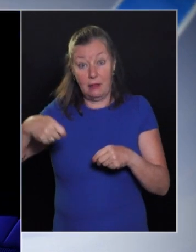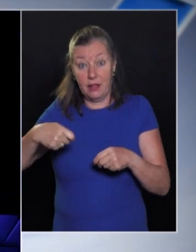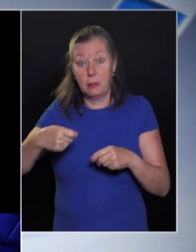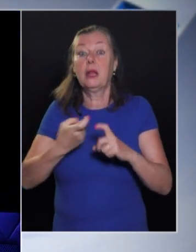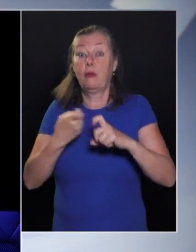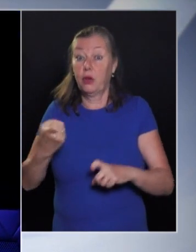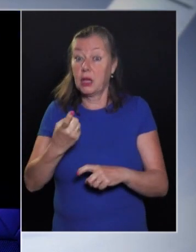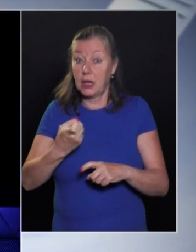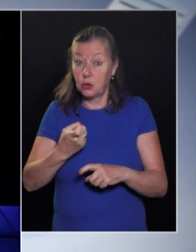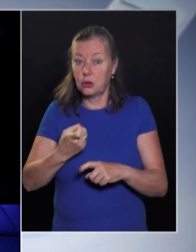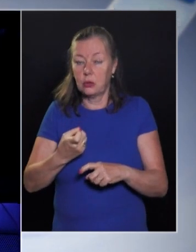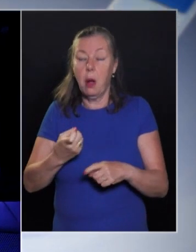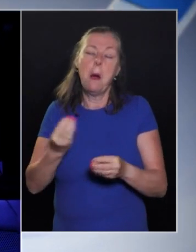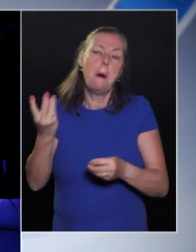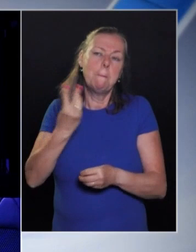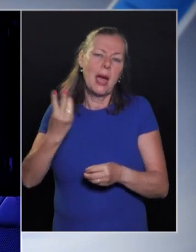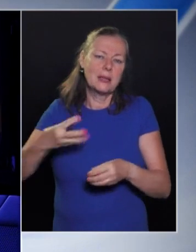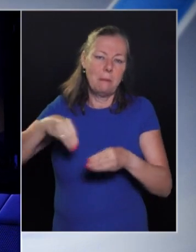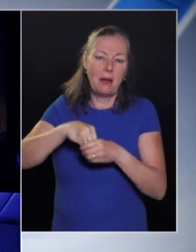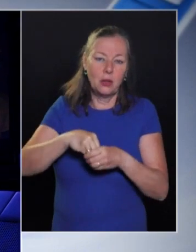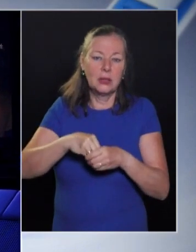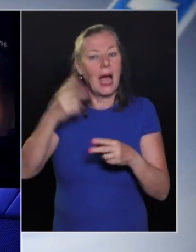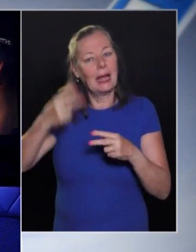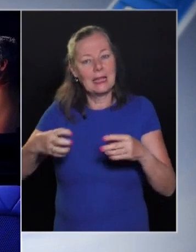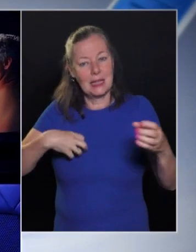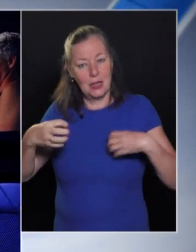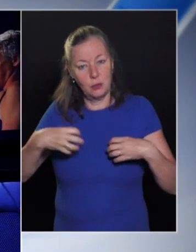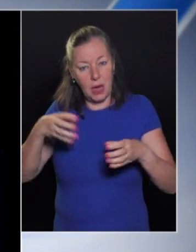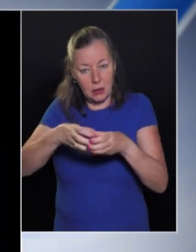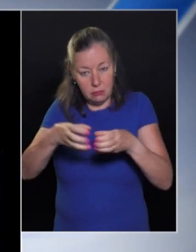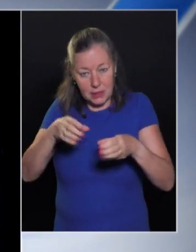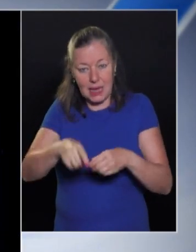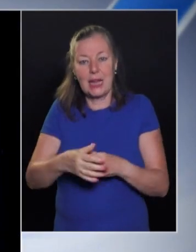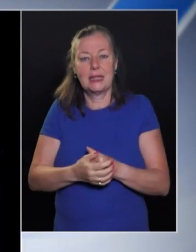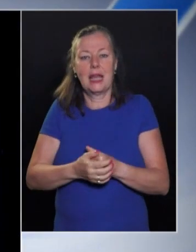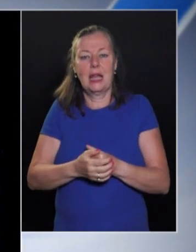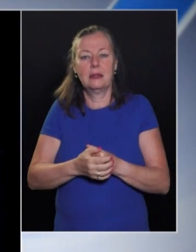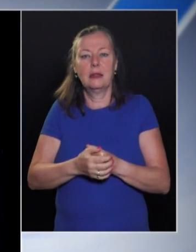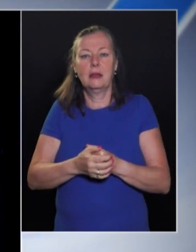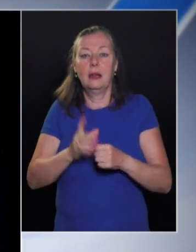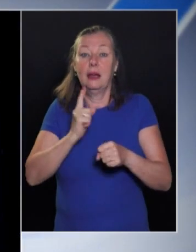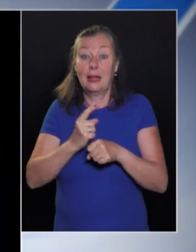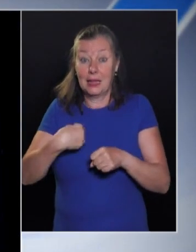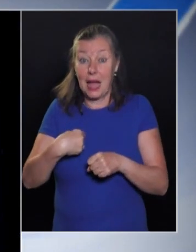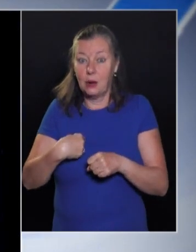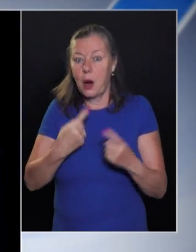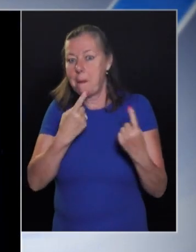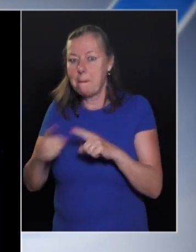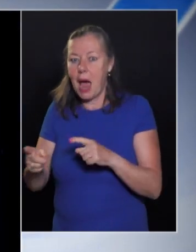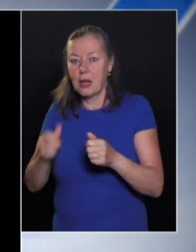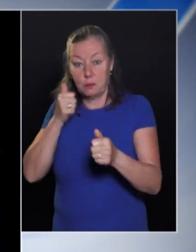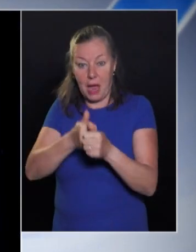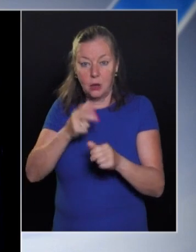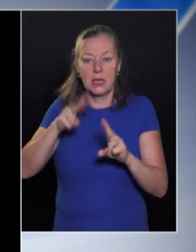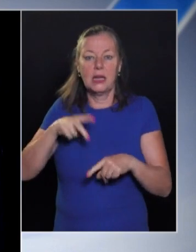filmeket róluk, de bevonták őket nyilván, ahol lehetett akár a készítésben, a stábban is, meg ugye a szerepekben is. Nálunk pedig egy